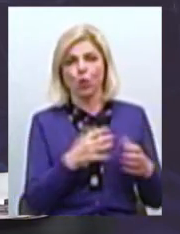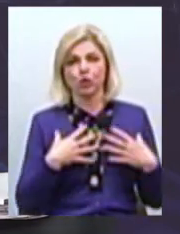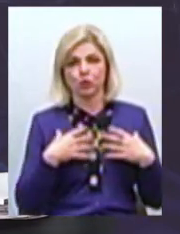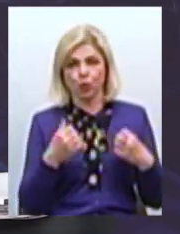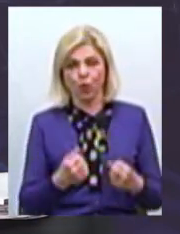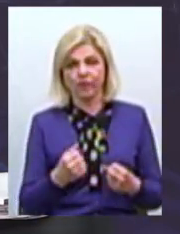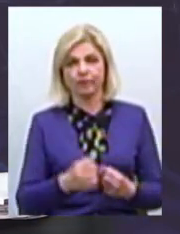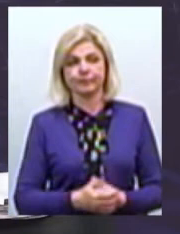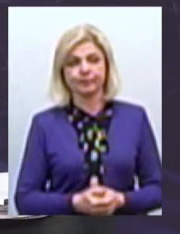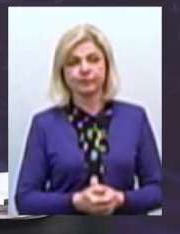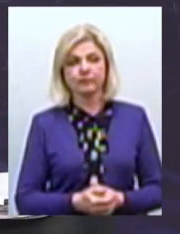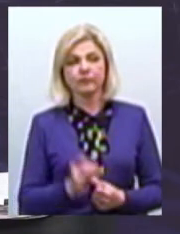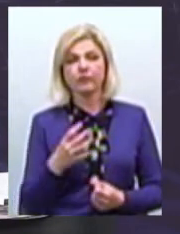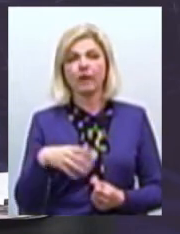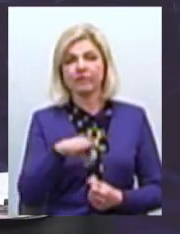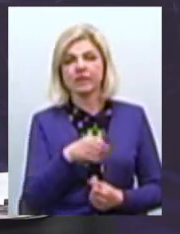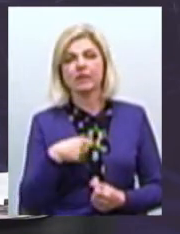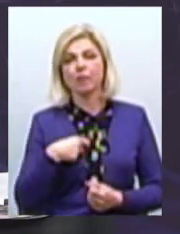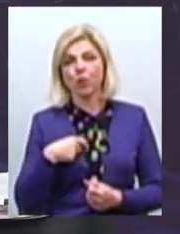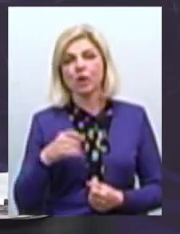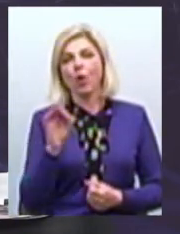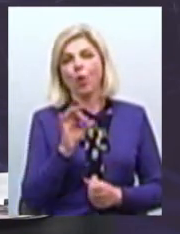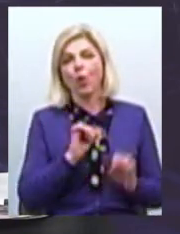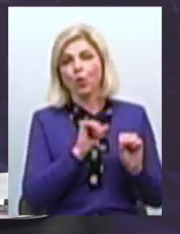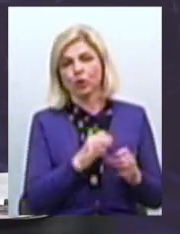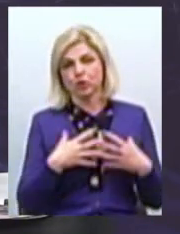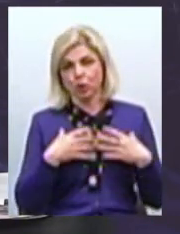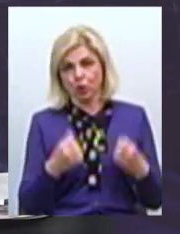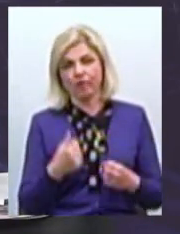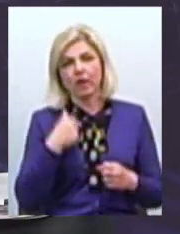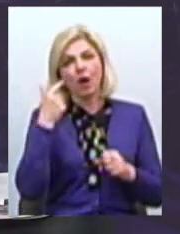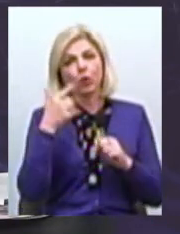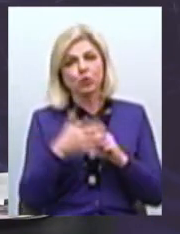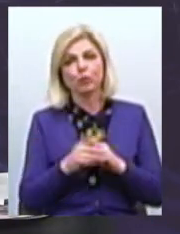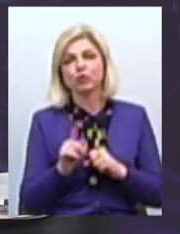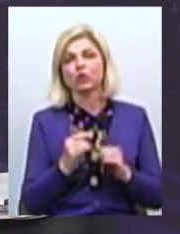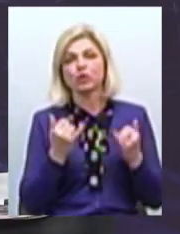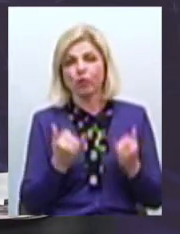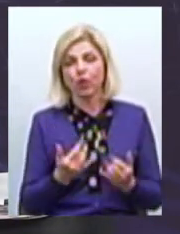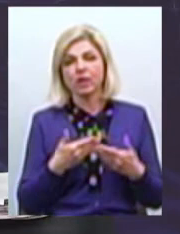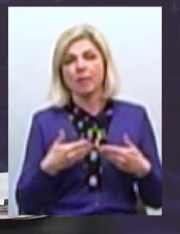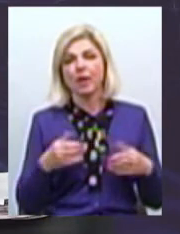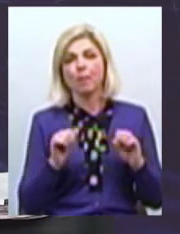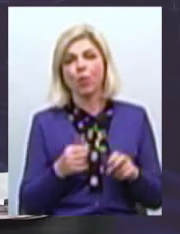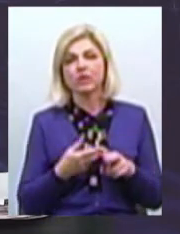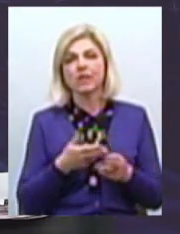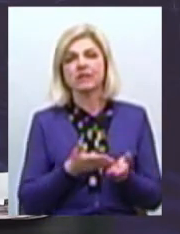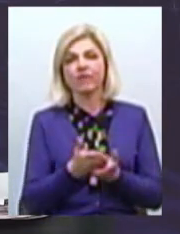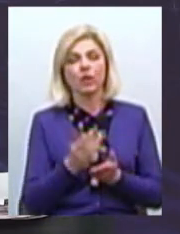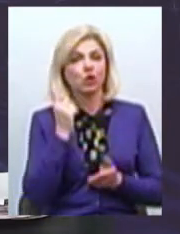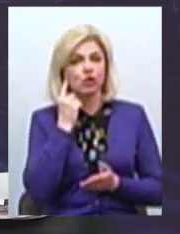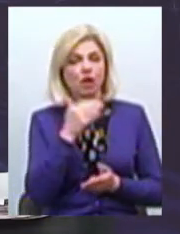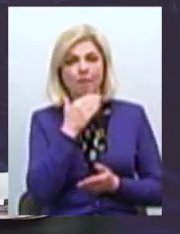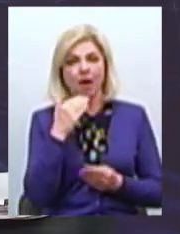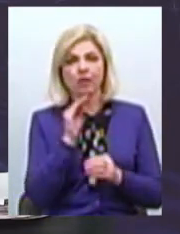всіх депутатів щодо охорони здоров'я Я розумію, що сьогодні ми можемо в цій сфері почути багато